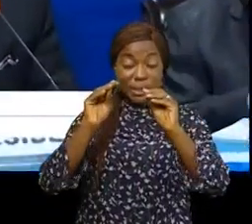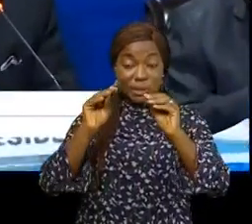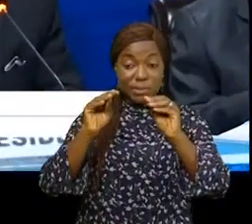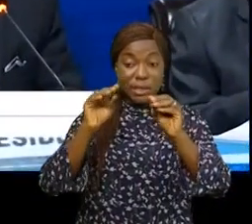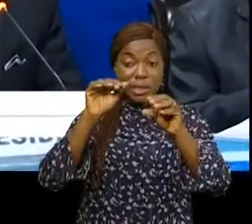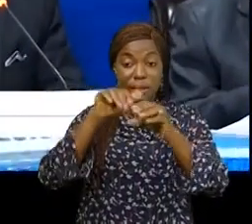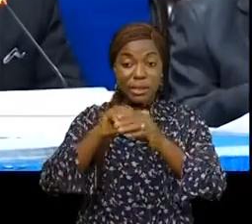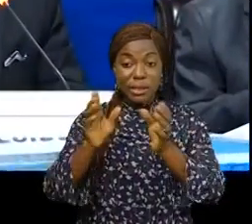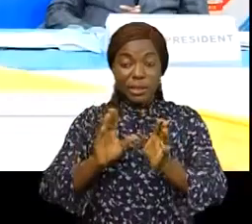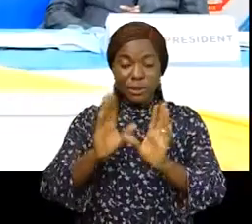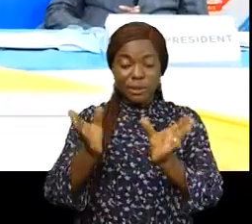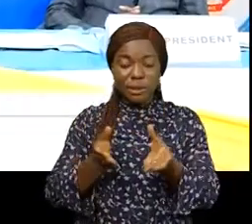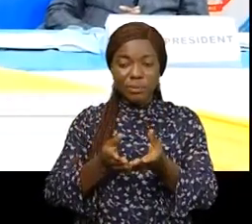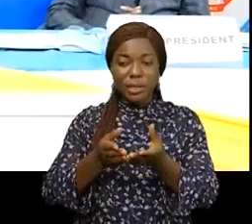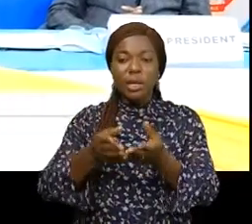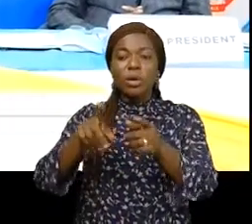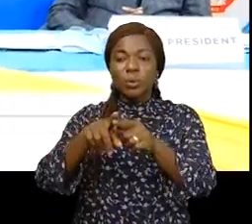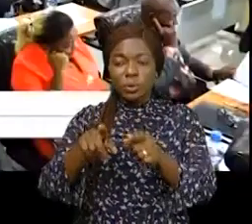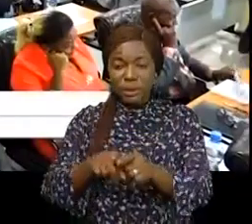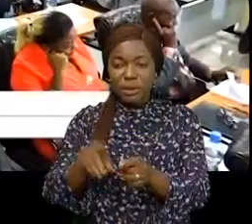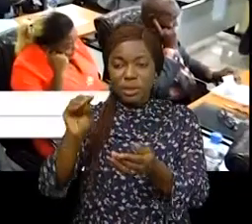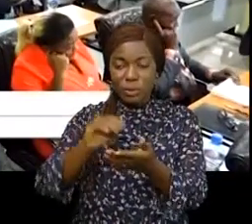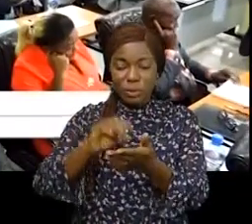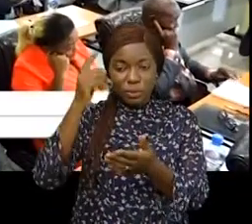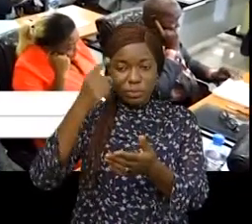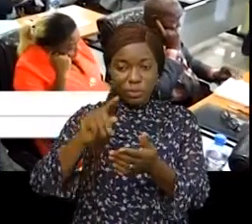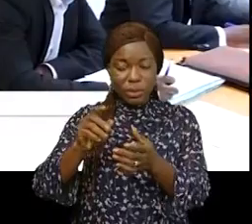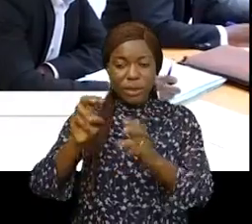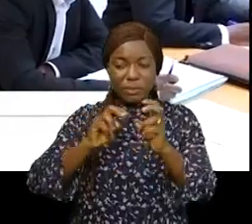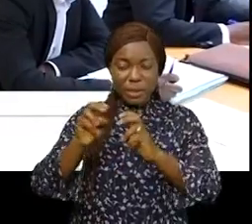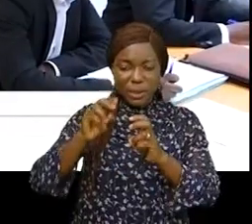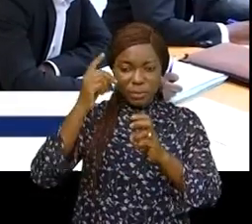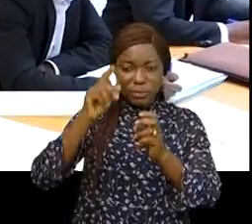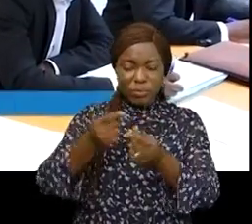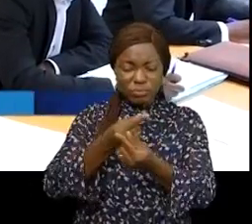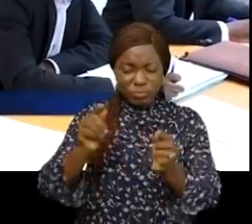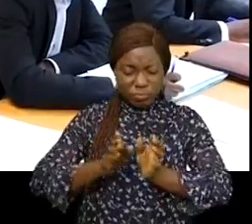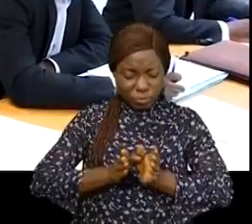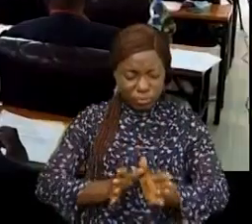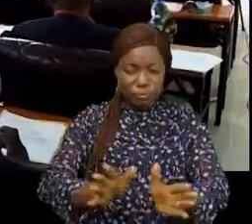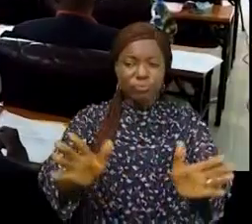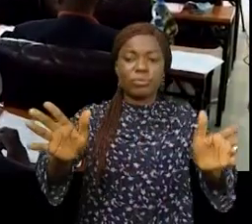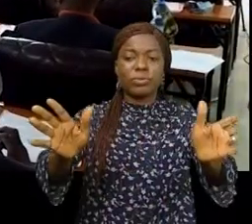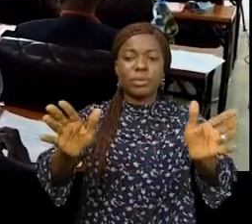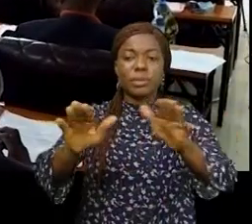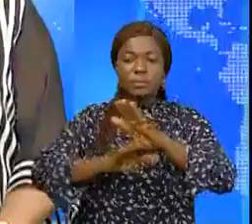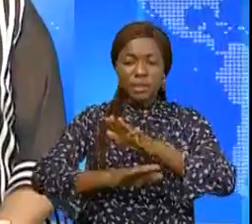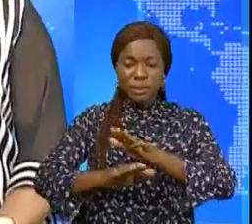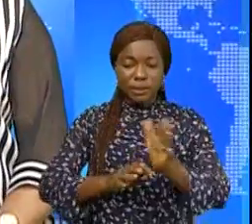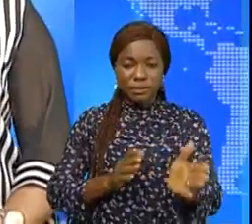composantes de l'éducation de base et aussi les mesures à prendre pour étendre la gratuité à l'éducation de base.